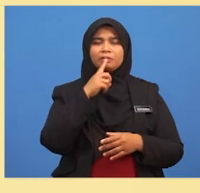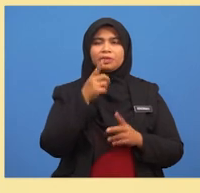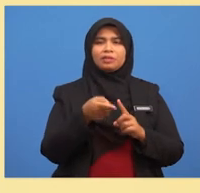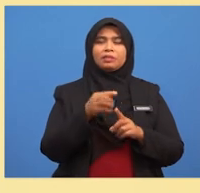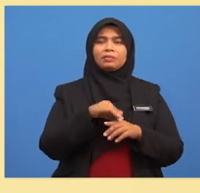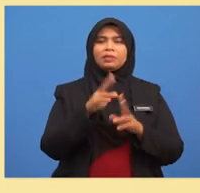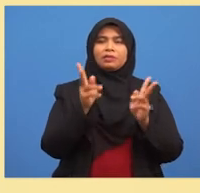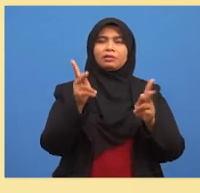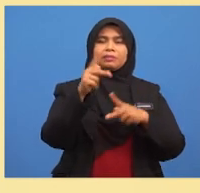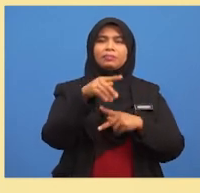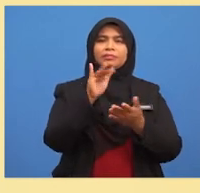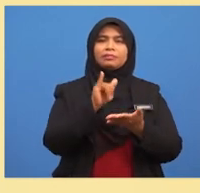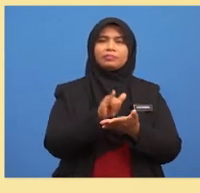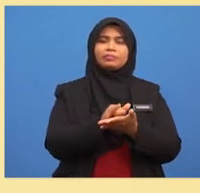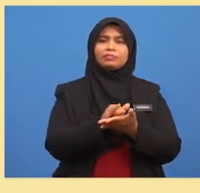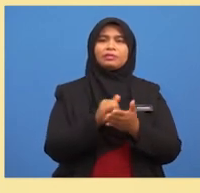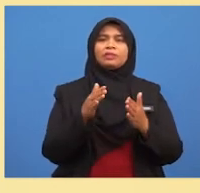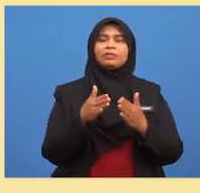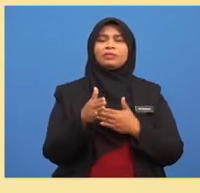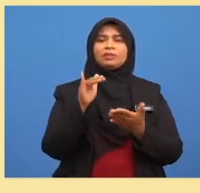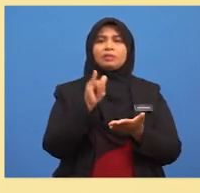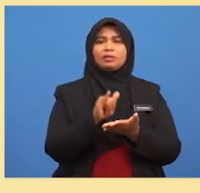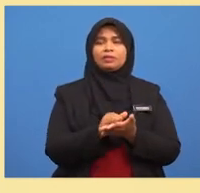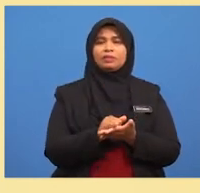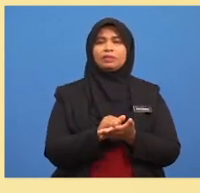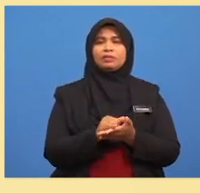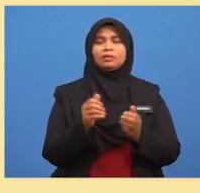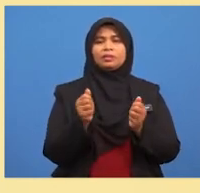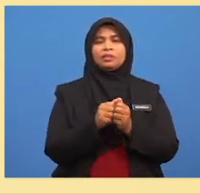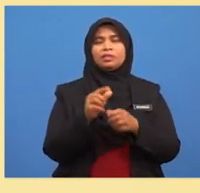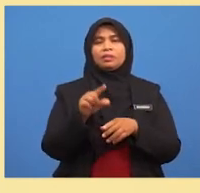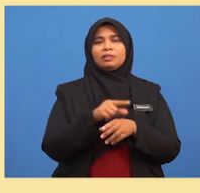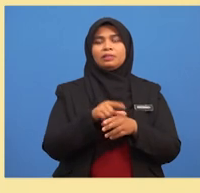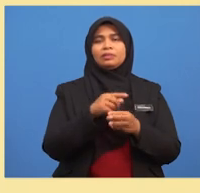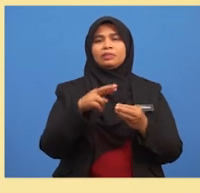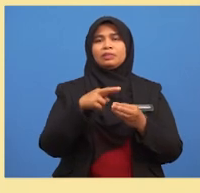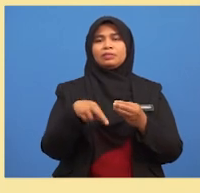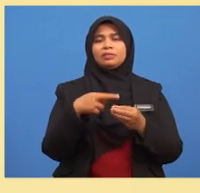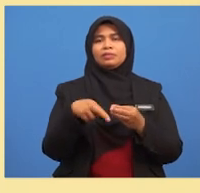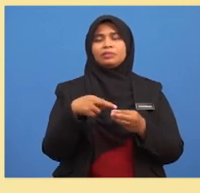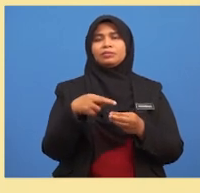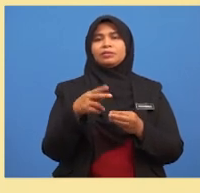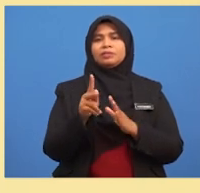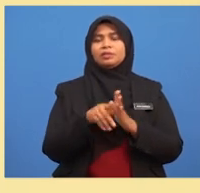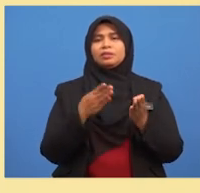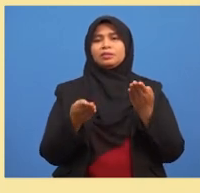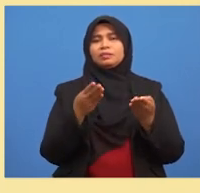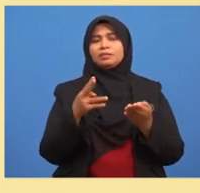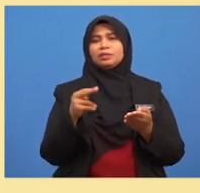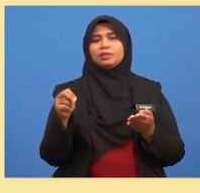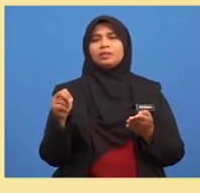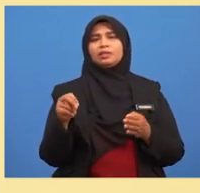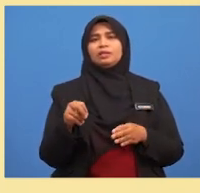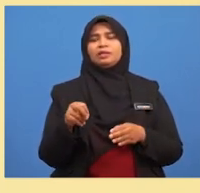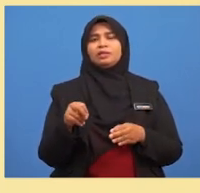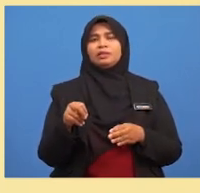itu Oleh itu, dengan menggunakan rumus kebarang kalian Bilangan A per bilangan sampel